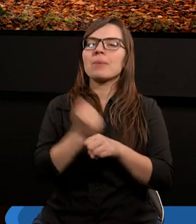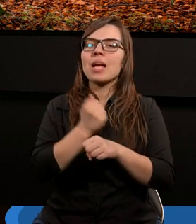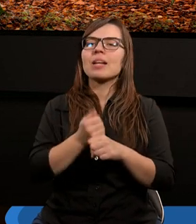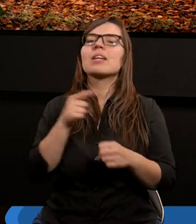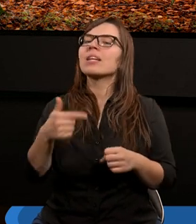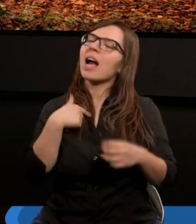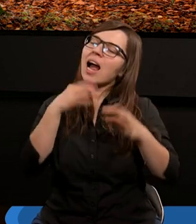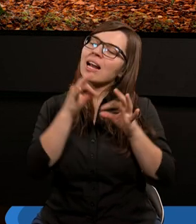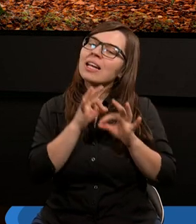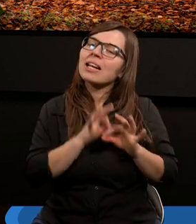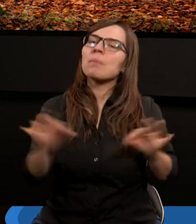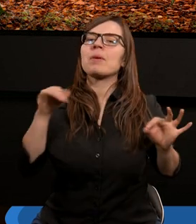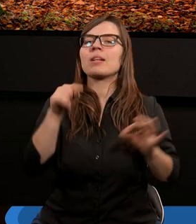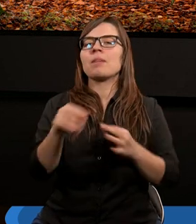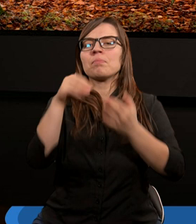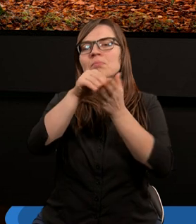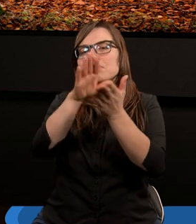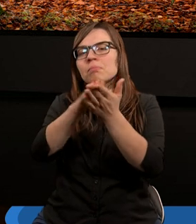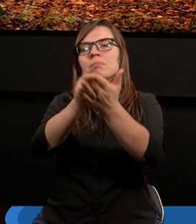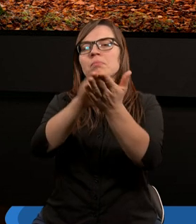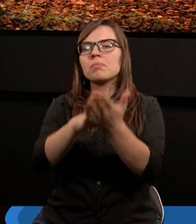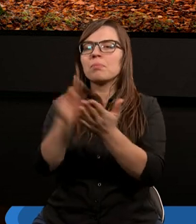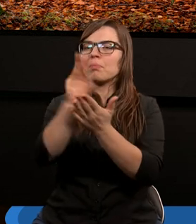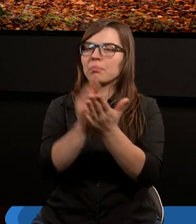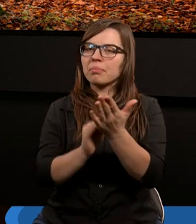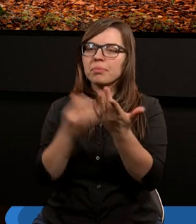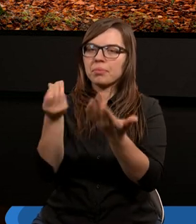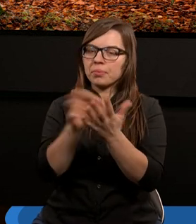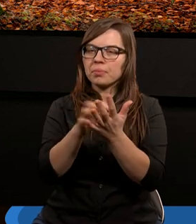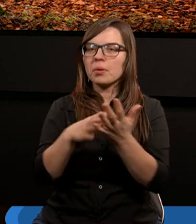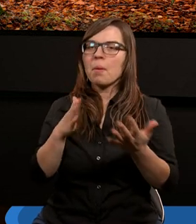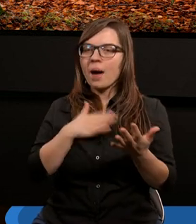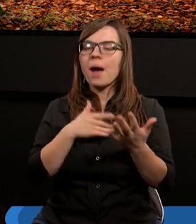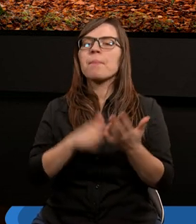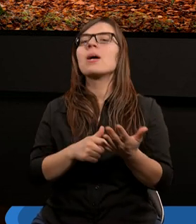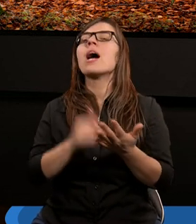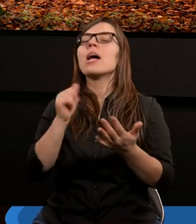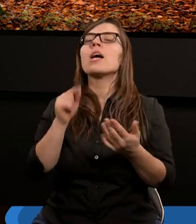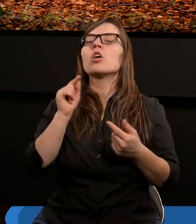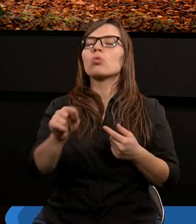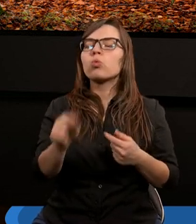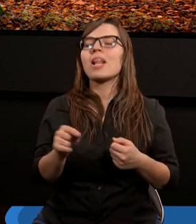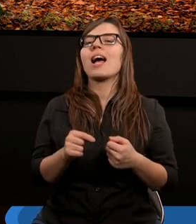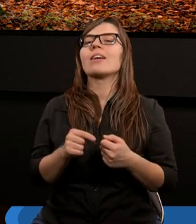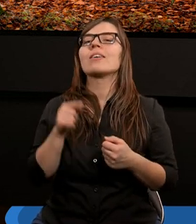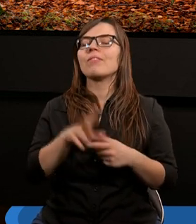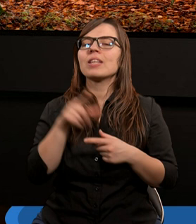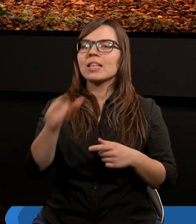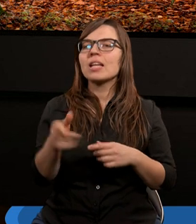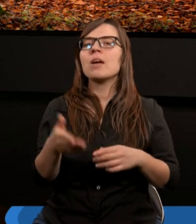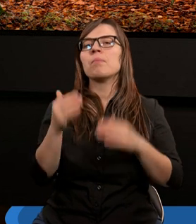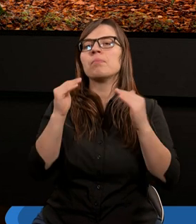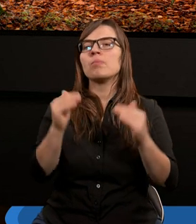I ja specjalnie sobie to wynotowałem, że tutaj w tym